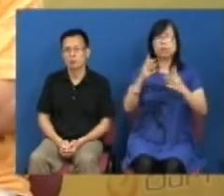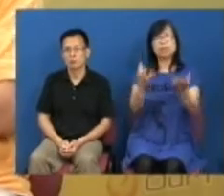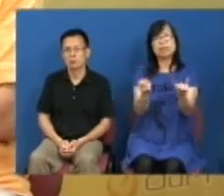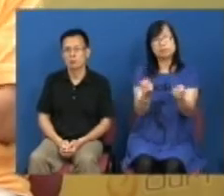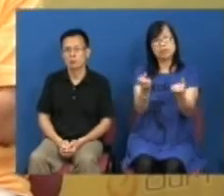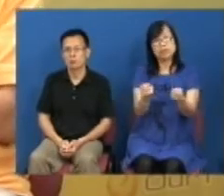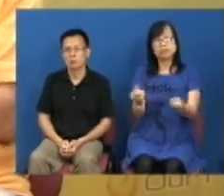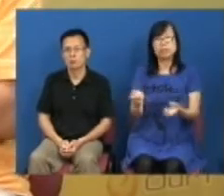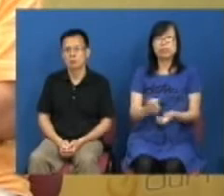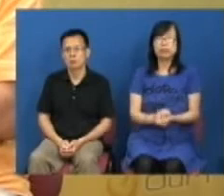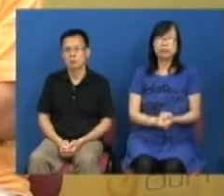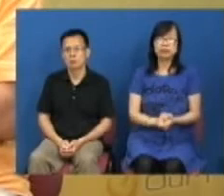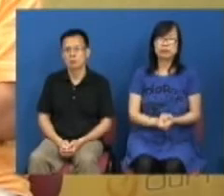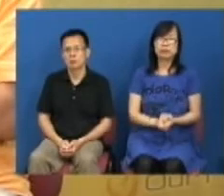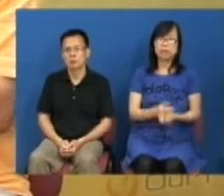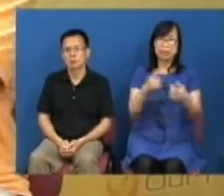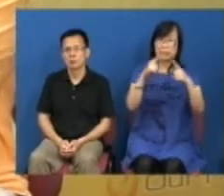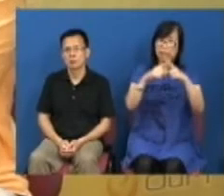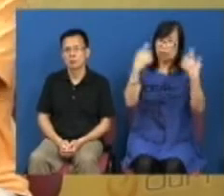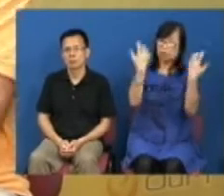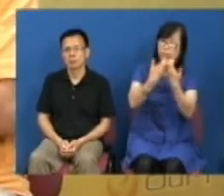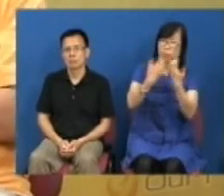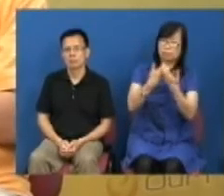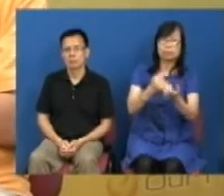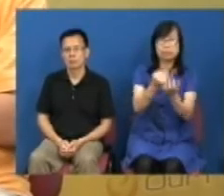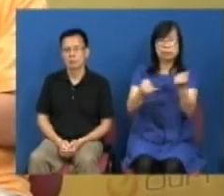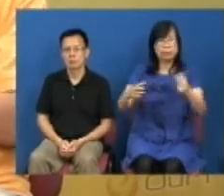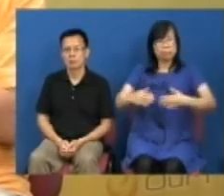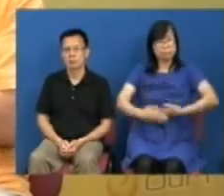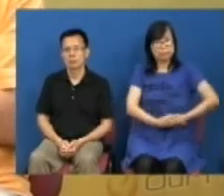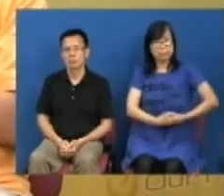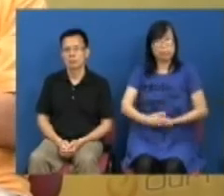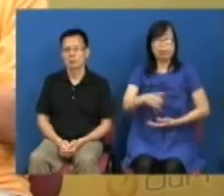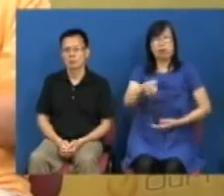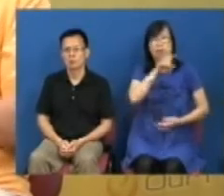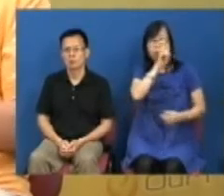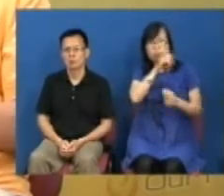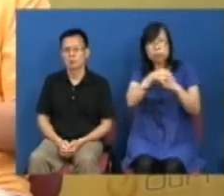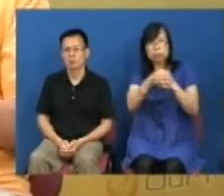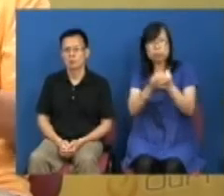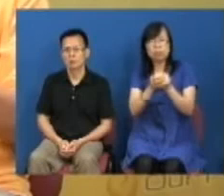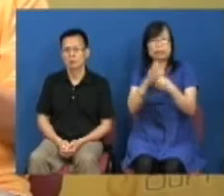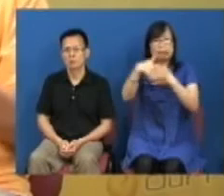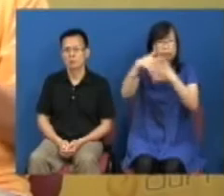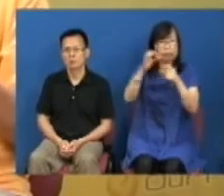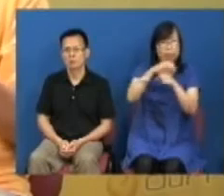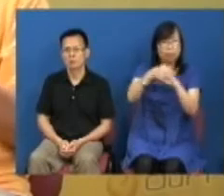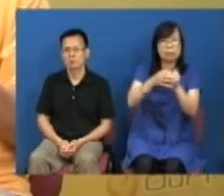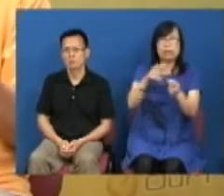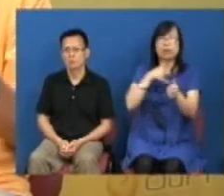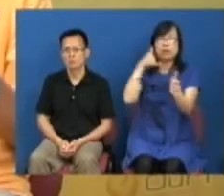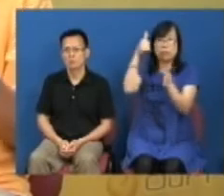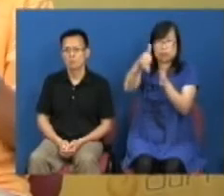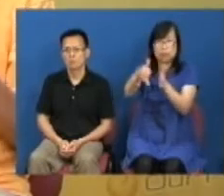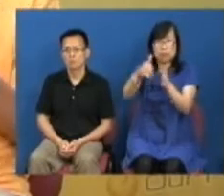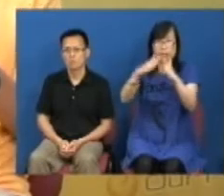小孩这个其实是对其他很多的国家来说这个是难以想象的这个应该是入境处